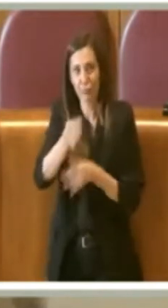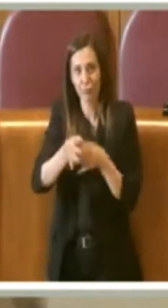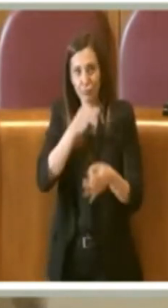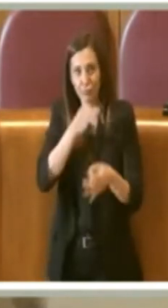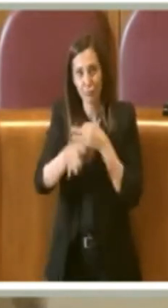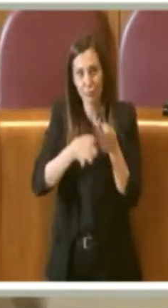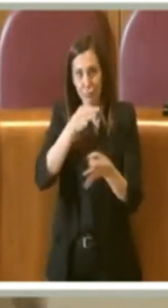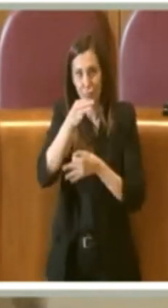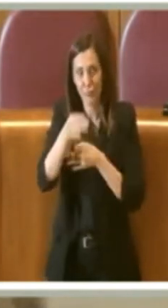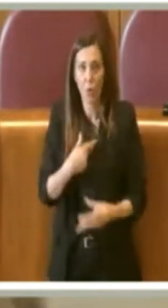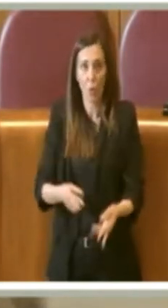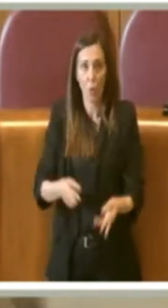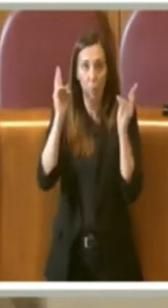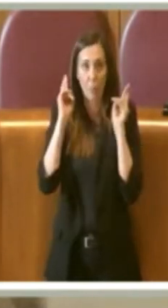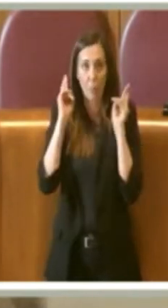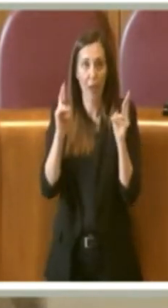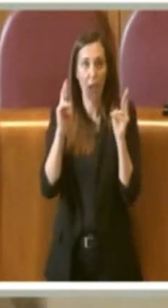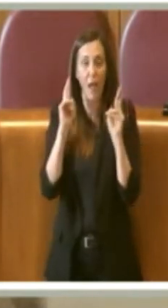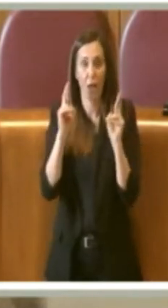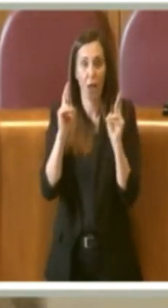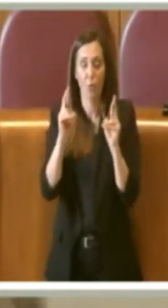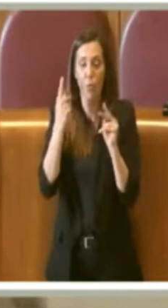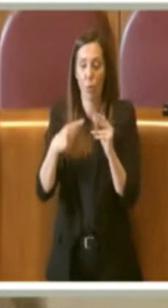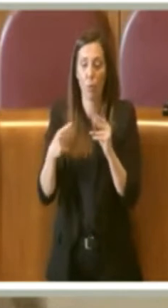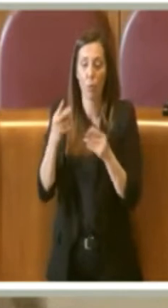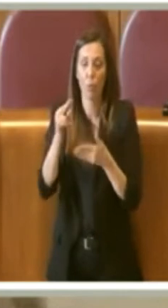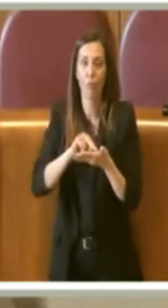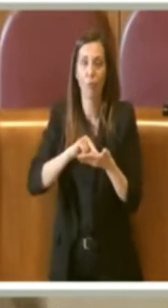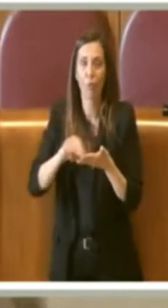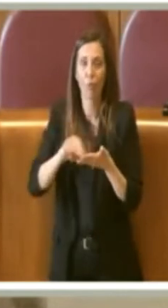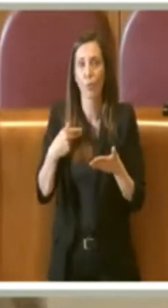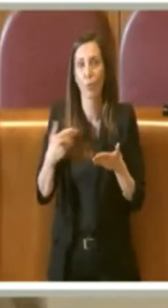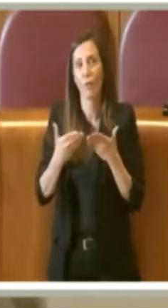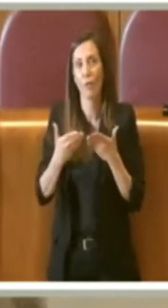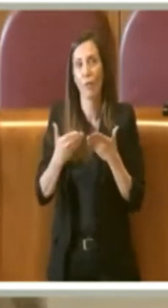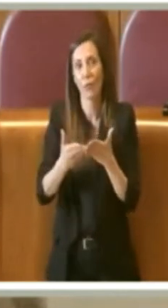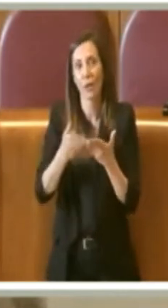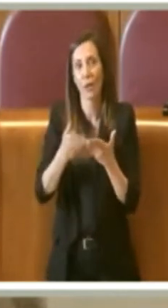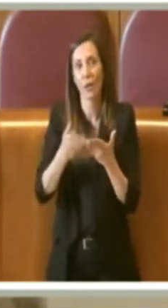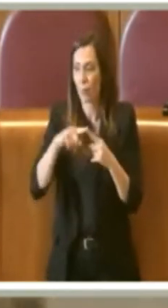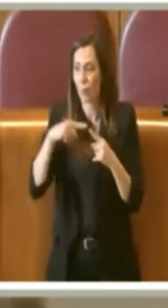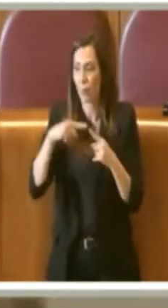mi auguro un voto favorevole da parte di tutti. Grazie.